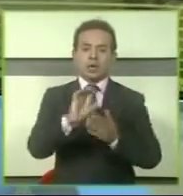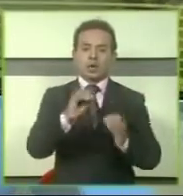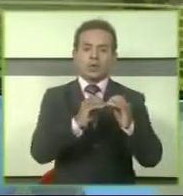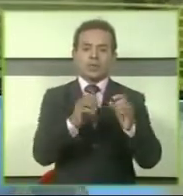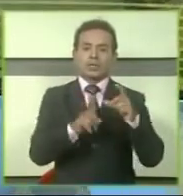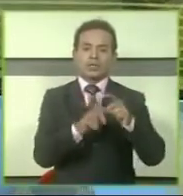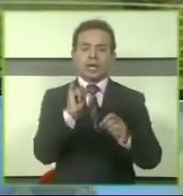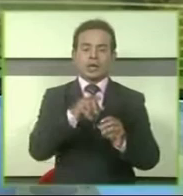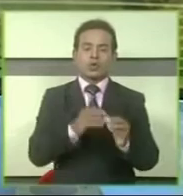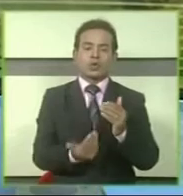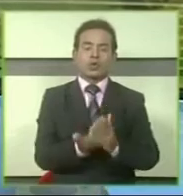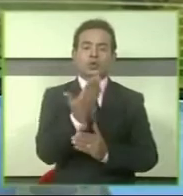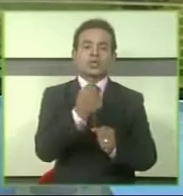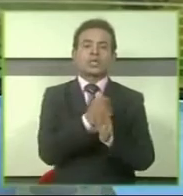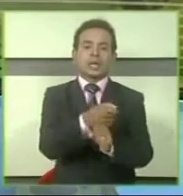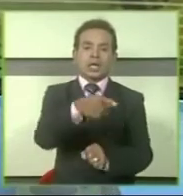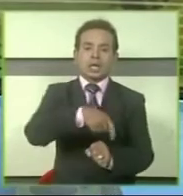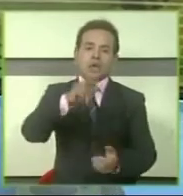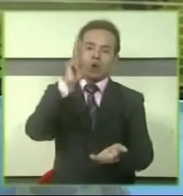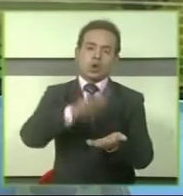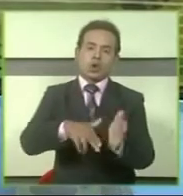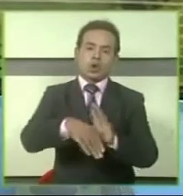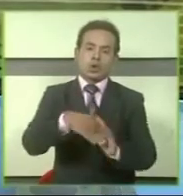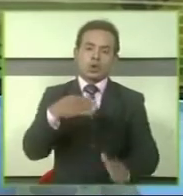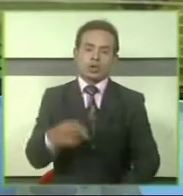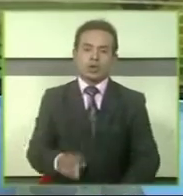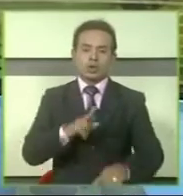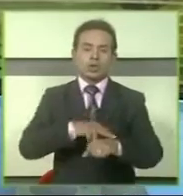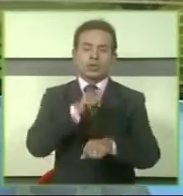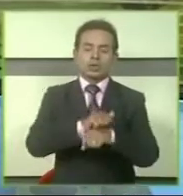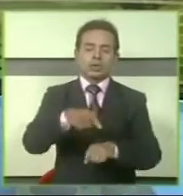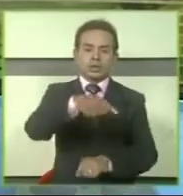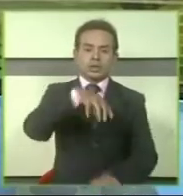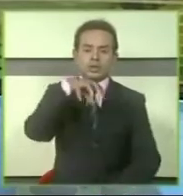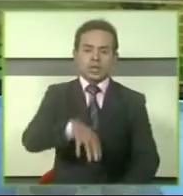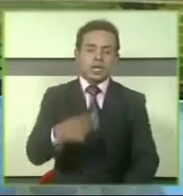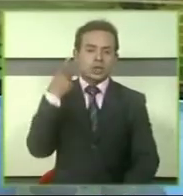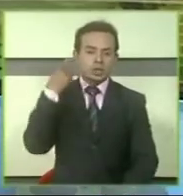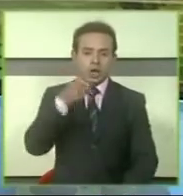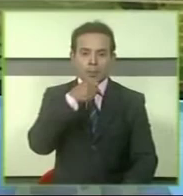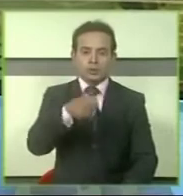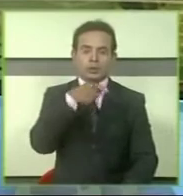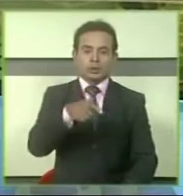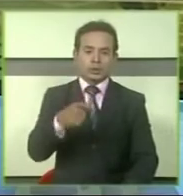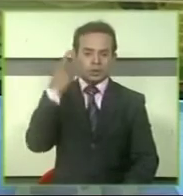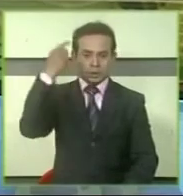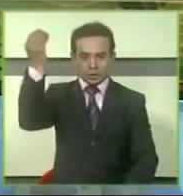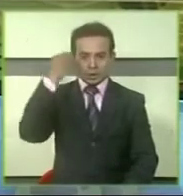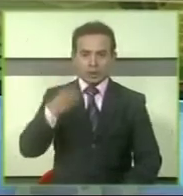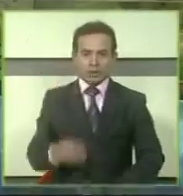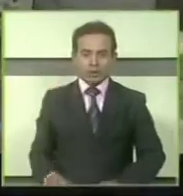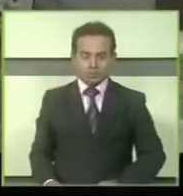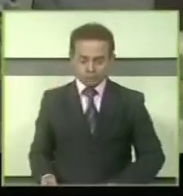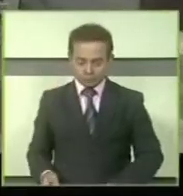নারশিংগ্দি সদোর উপজেলাকে ভেঙে মাধাব্দিকে নতুন থানা করায় আনন্দিতো এলাকা